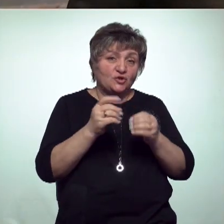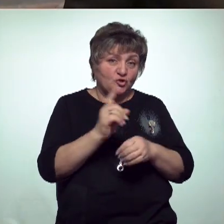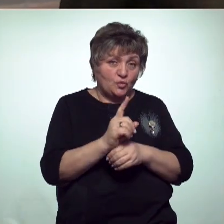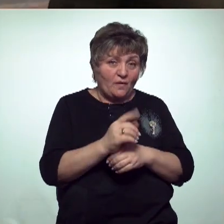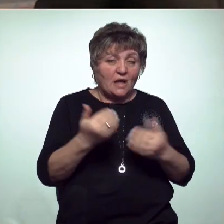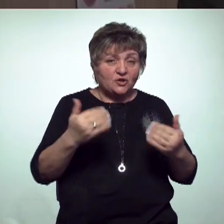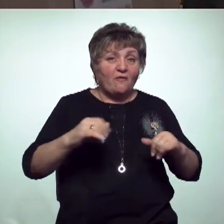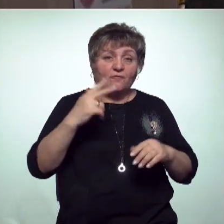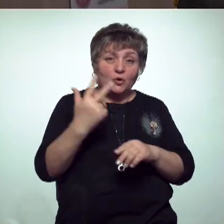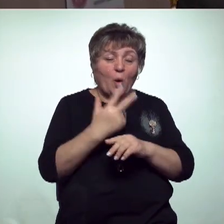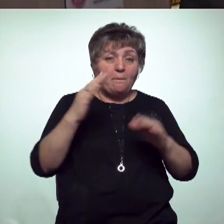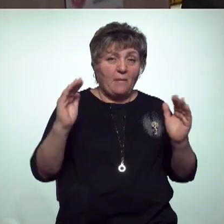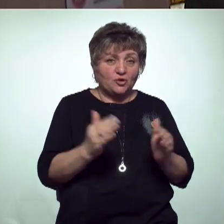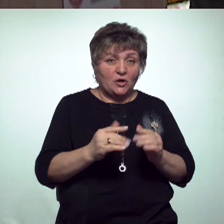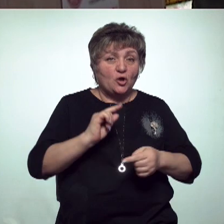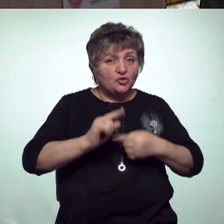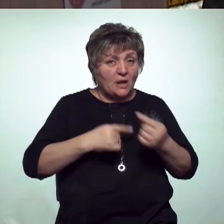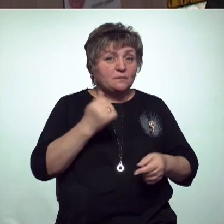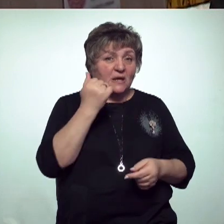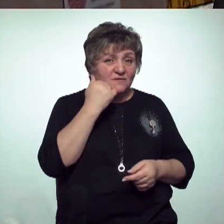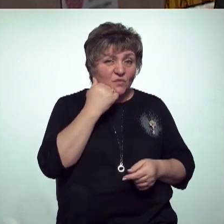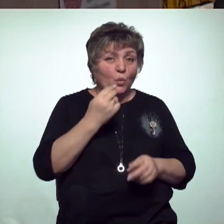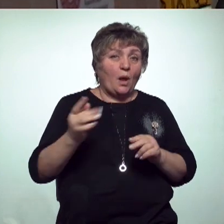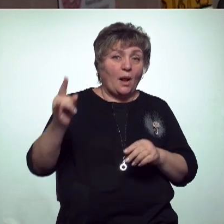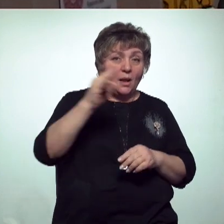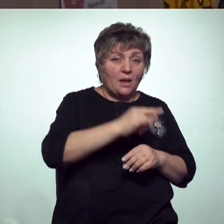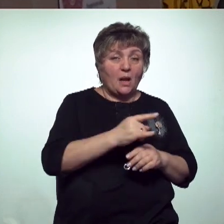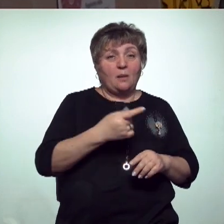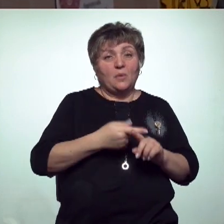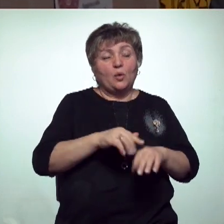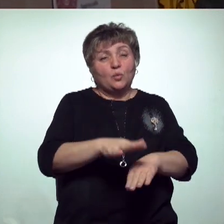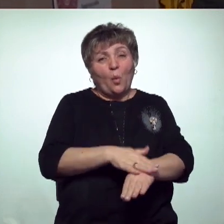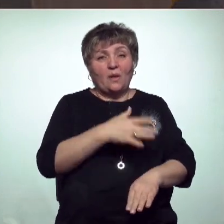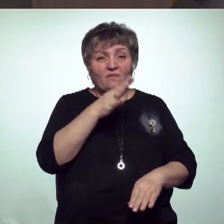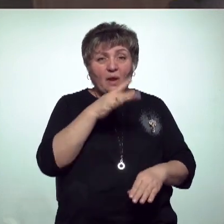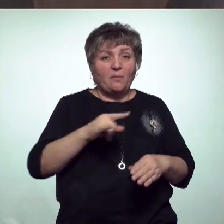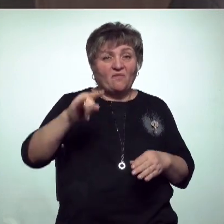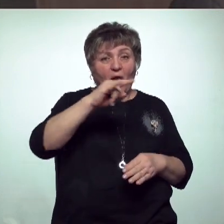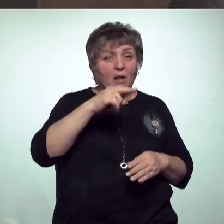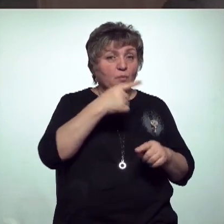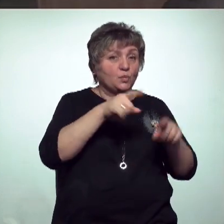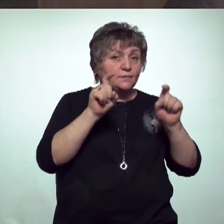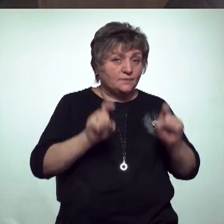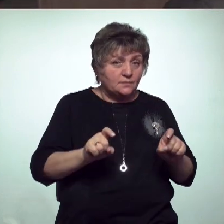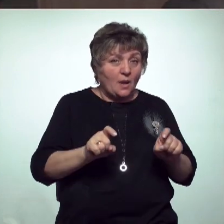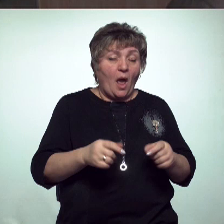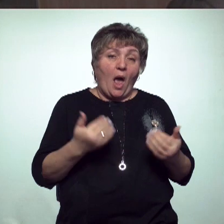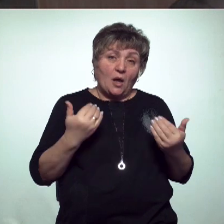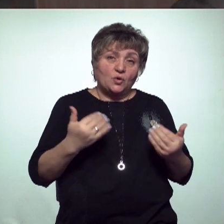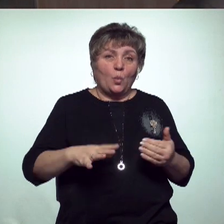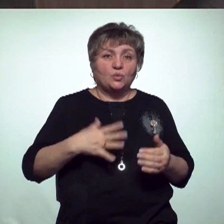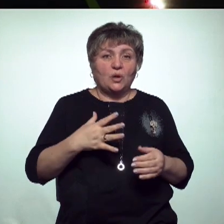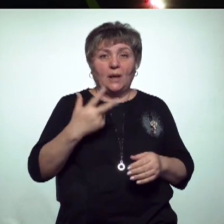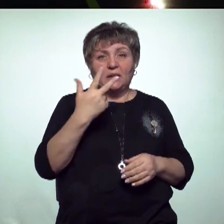Теперь втрое меньше. Через Москву летали. Долго времени проводили в аэропорту. А сейчас 3 часа, и мы уже практически